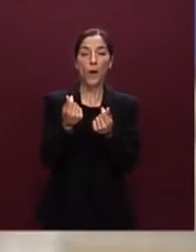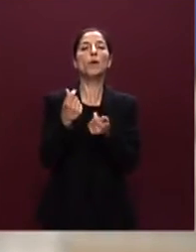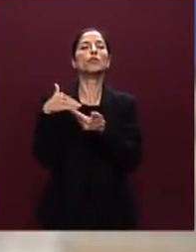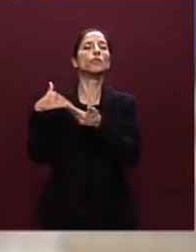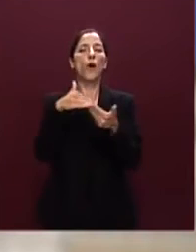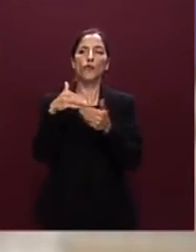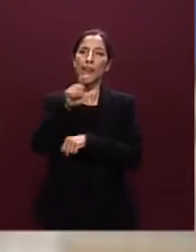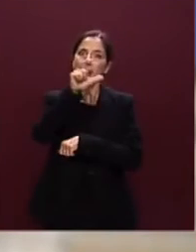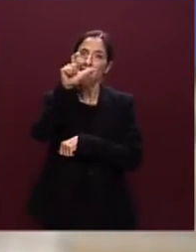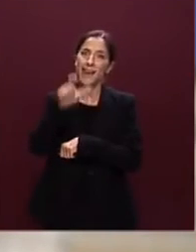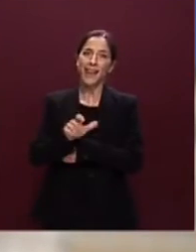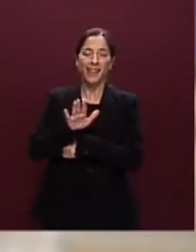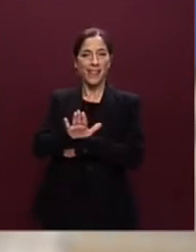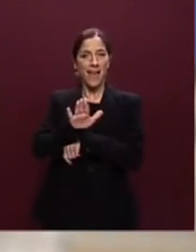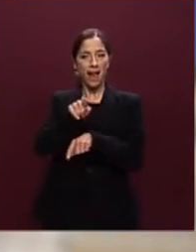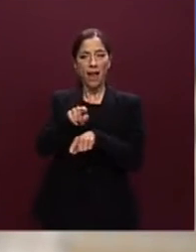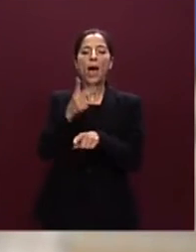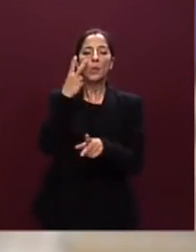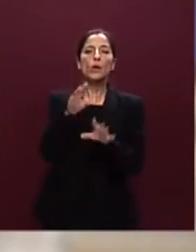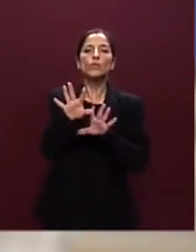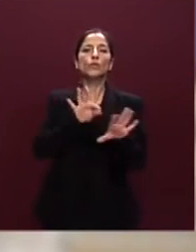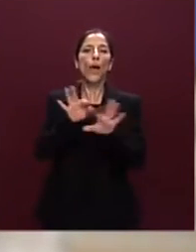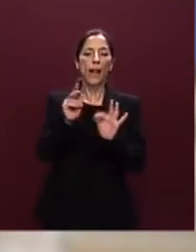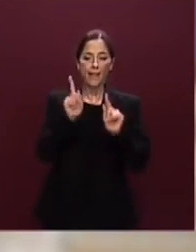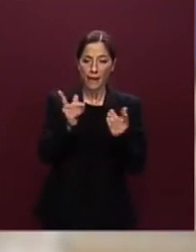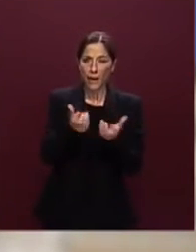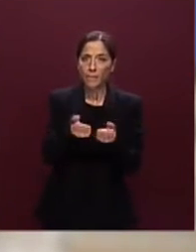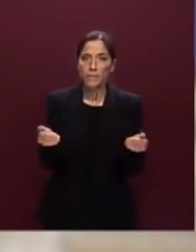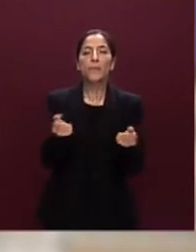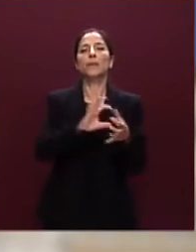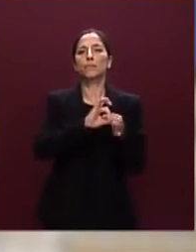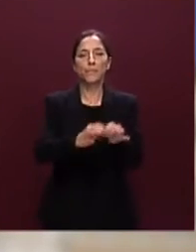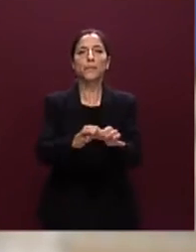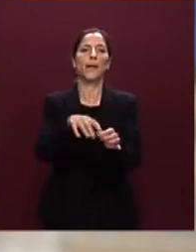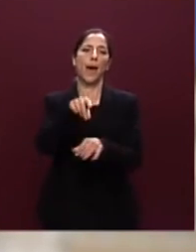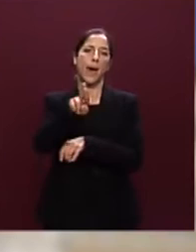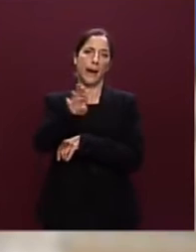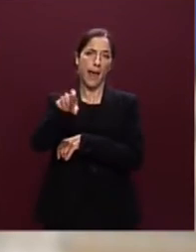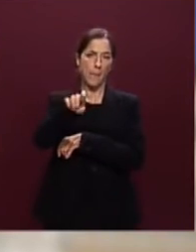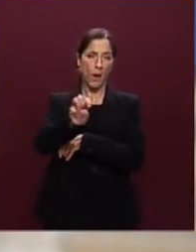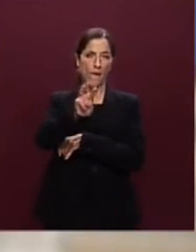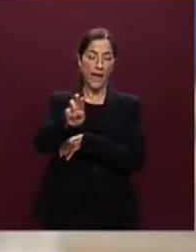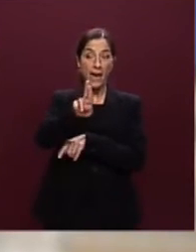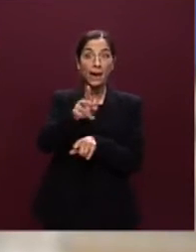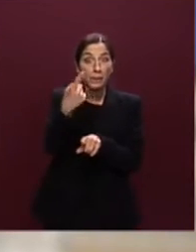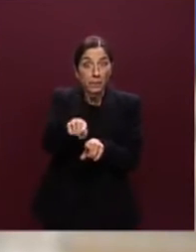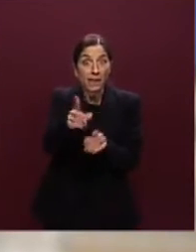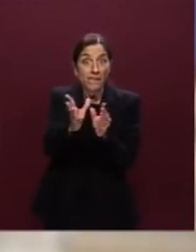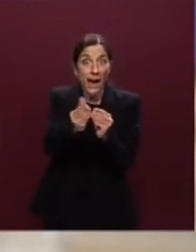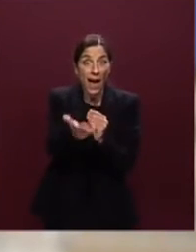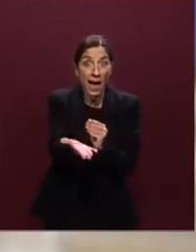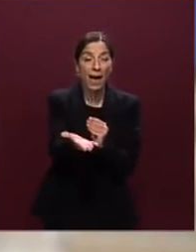nostro Paese rispetto alle scelte che devono essere messe in campo sul Repower e per far questo penso che sia